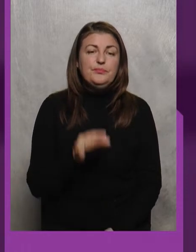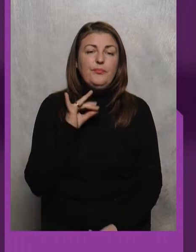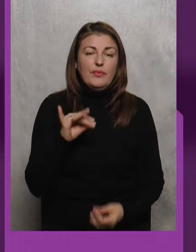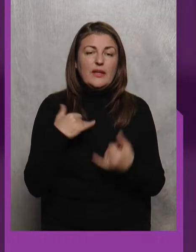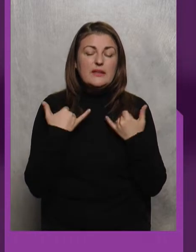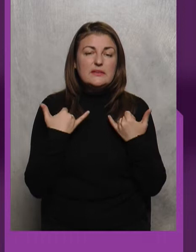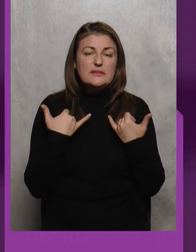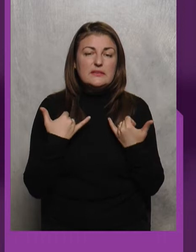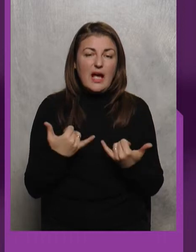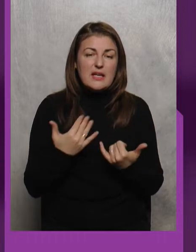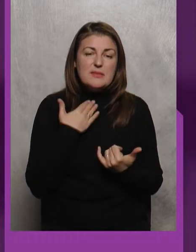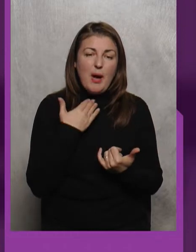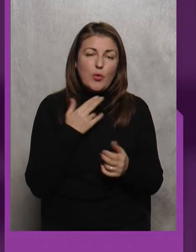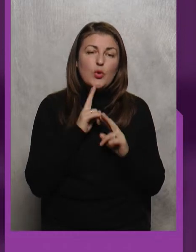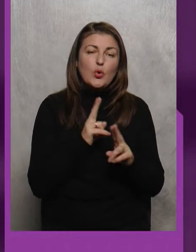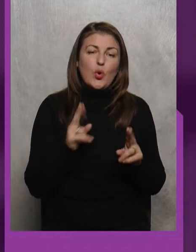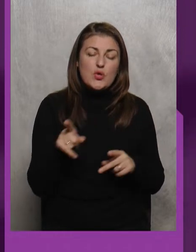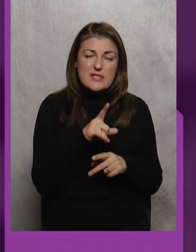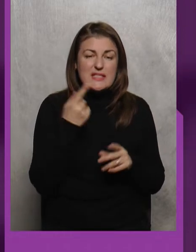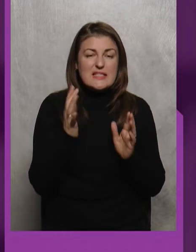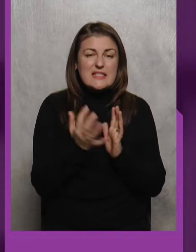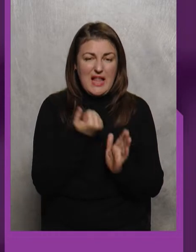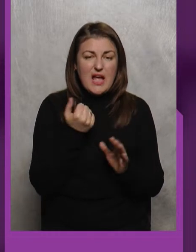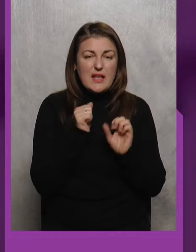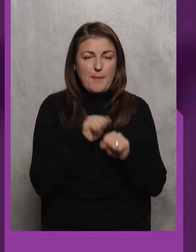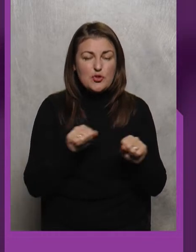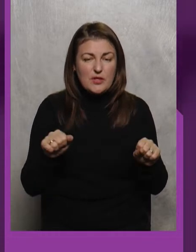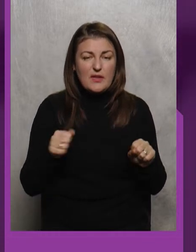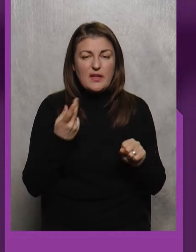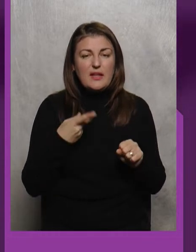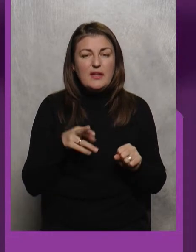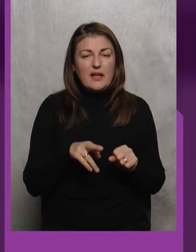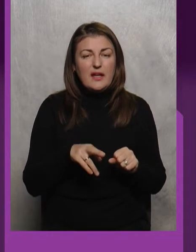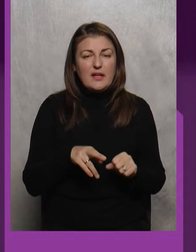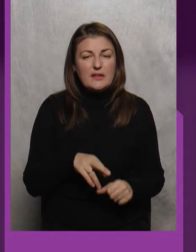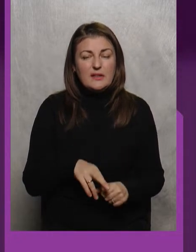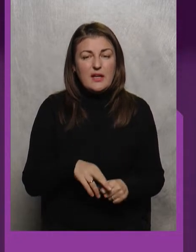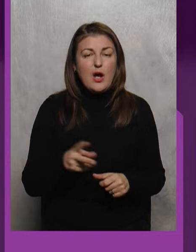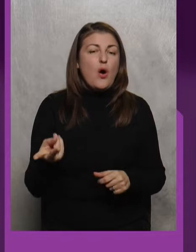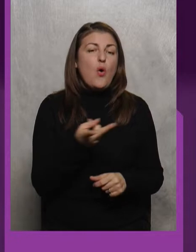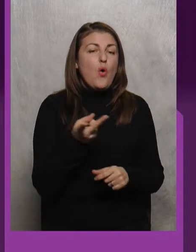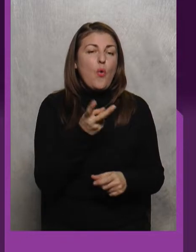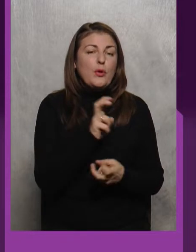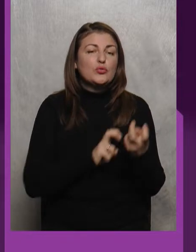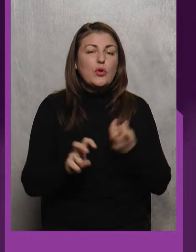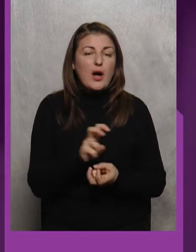Ну Мабуть Хтось Знайде Можливість Для Шукають Оба Шукають